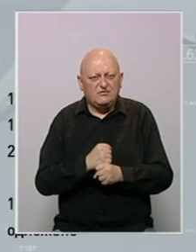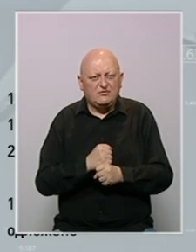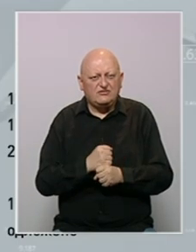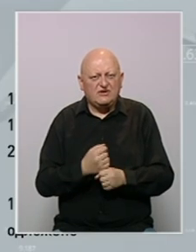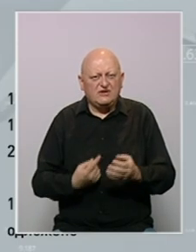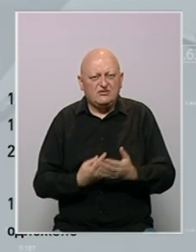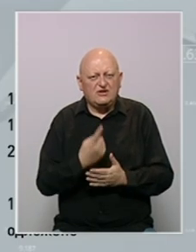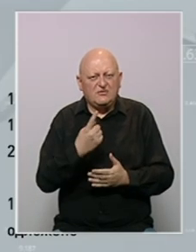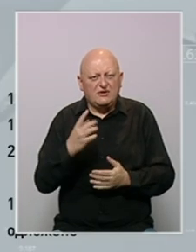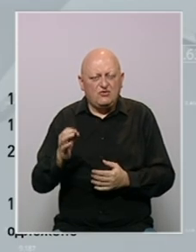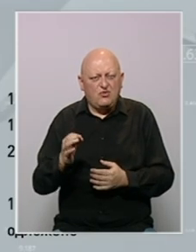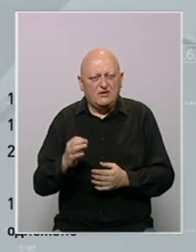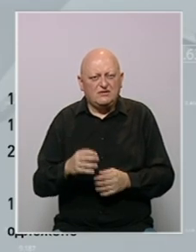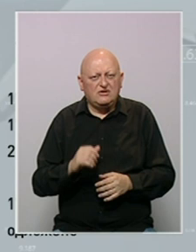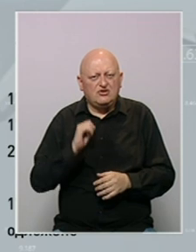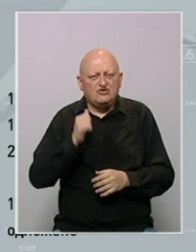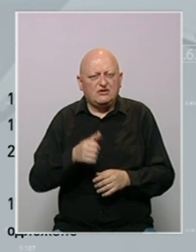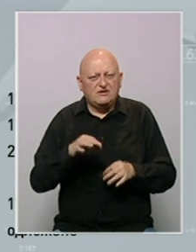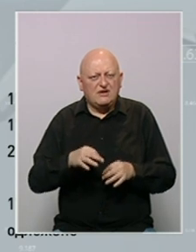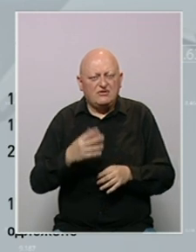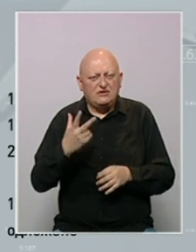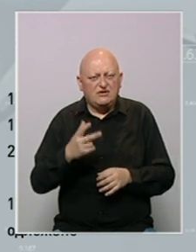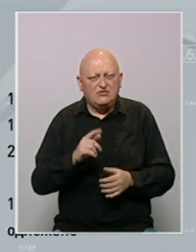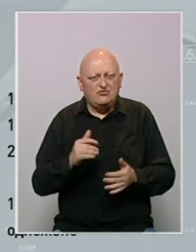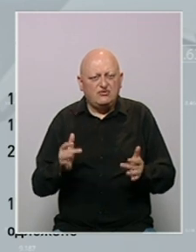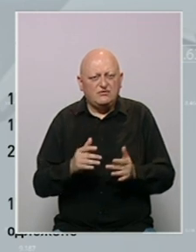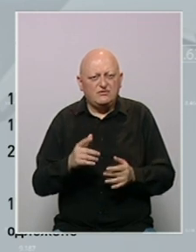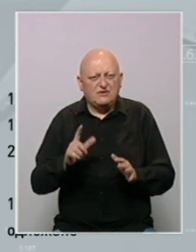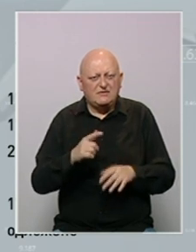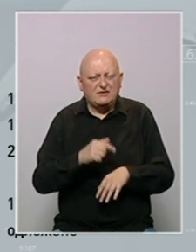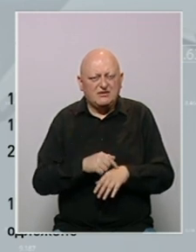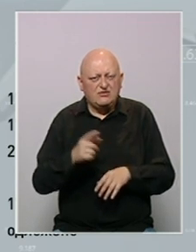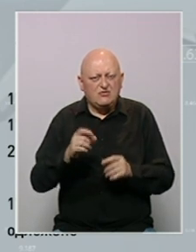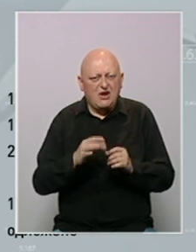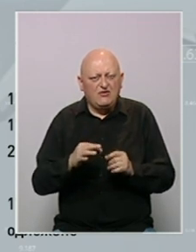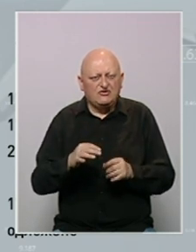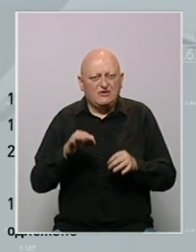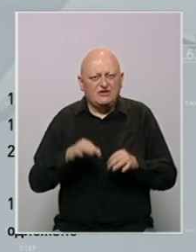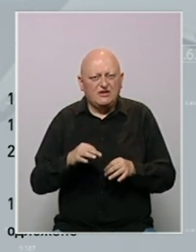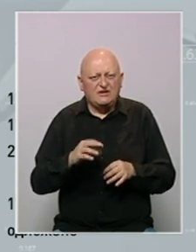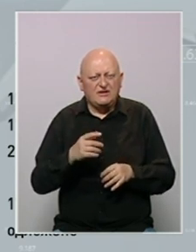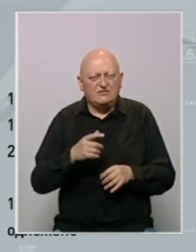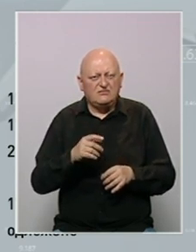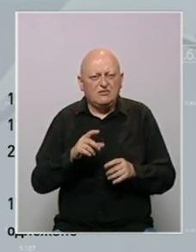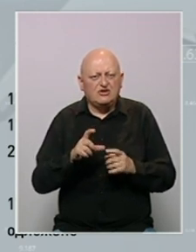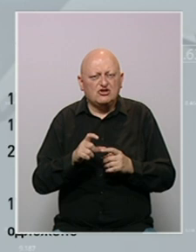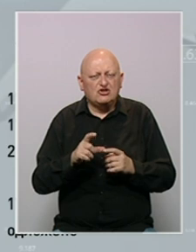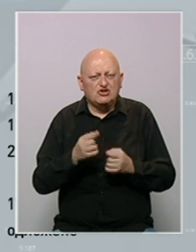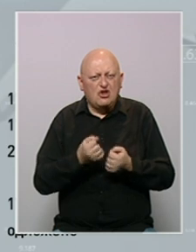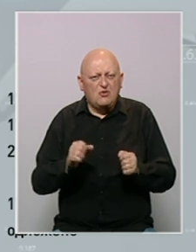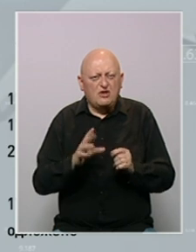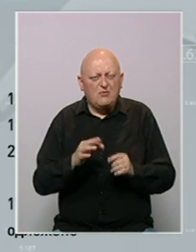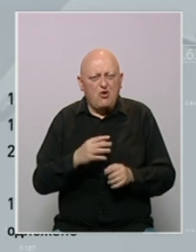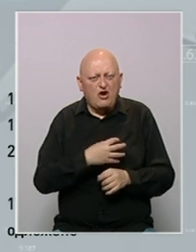derbi završen je rezultatom 1-0. Sutra se igraju tri utakmice od 17.00 u Banovićima će igrati stari rivali